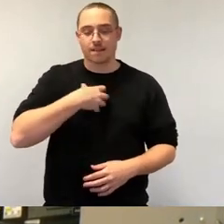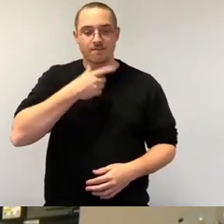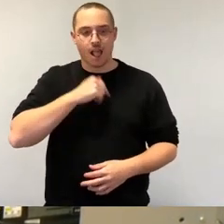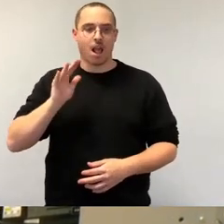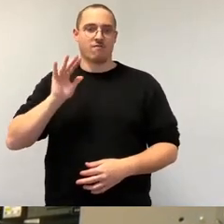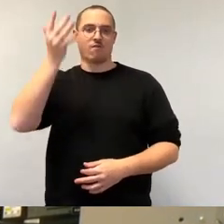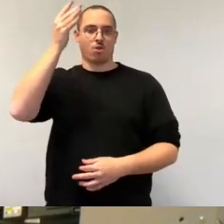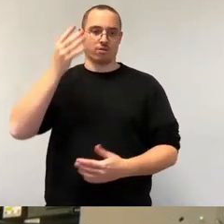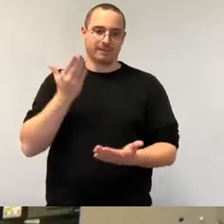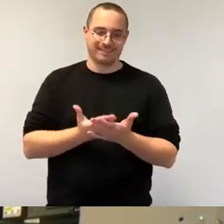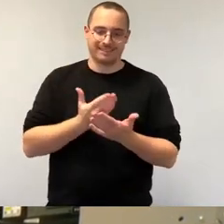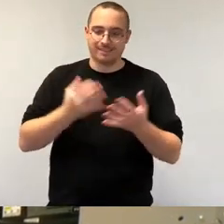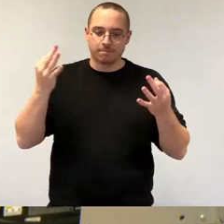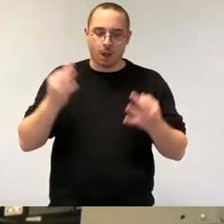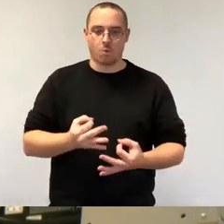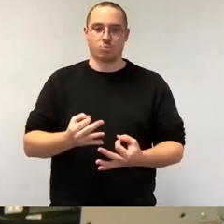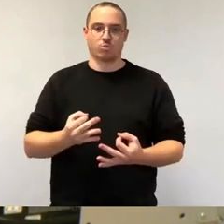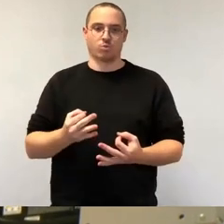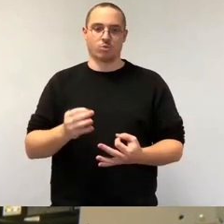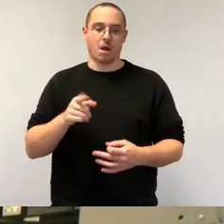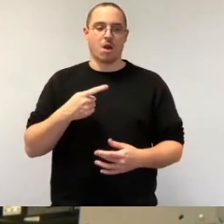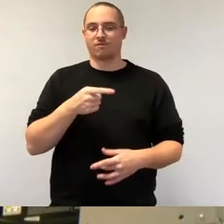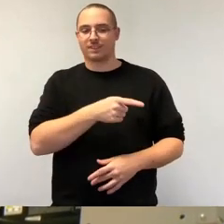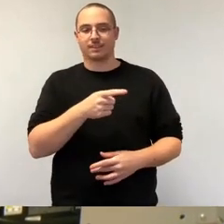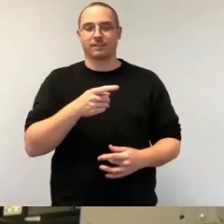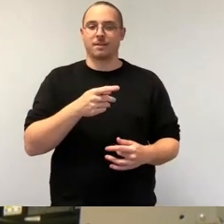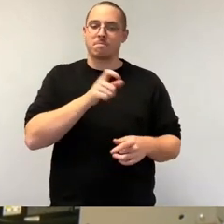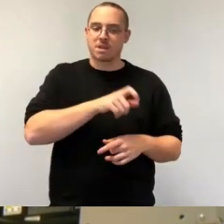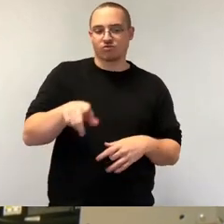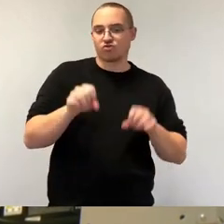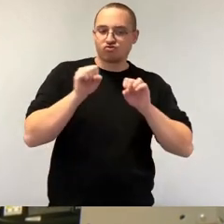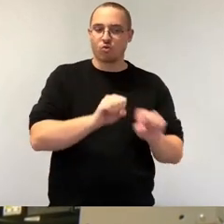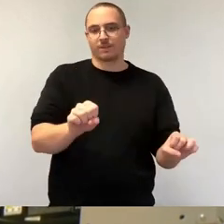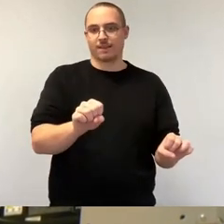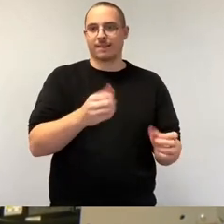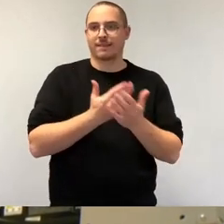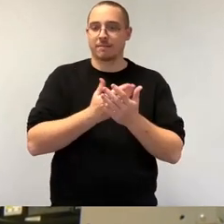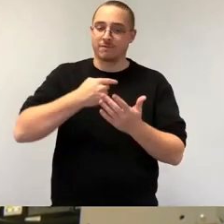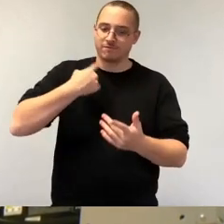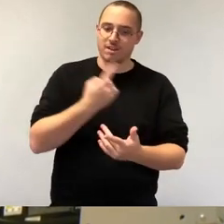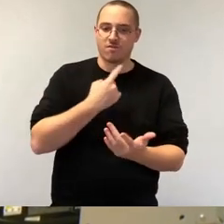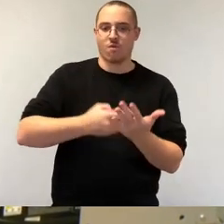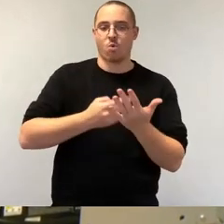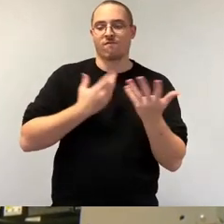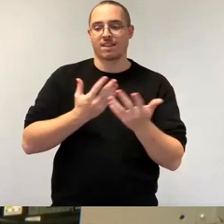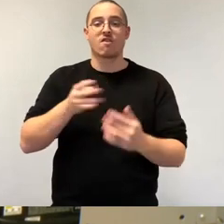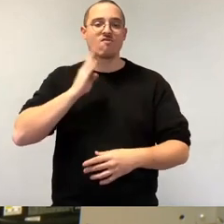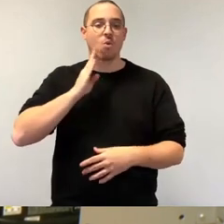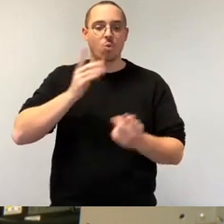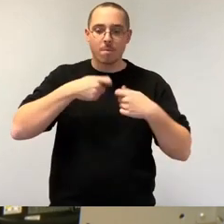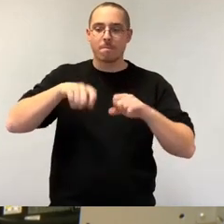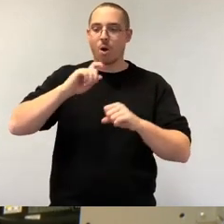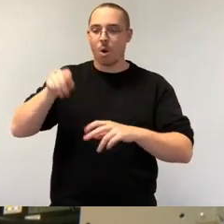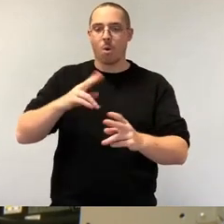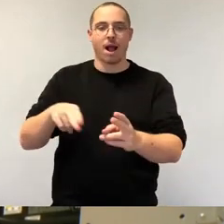schwächere Menschen zu schützen, fordern wir, den Wohnungsbau fokussierter anzupassen, den ÖPNV